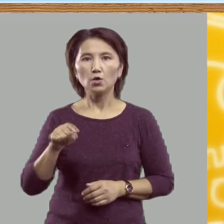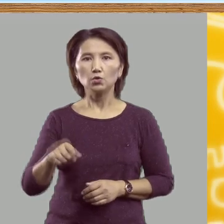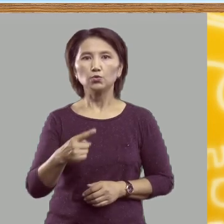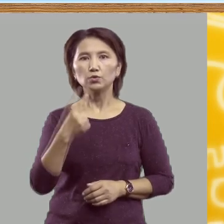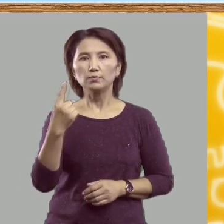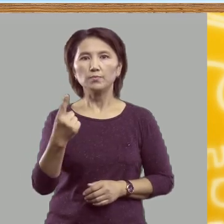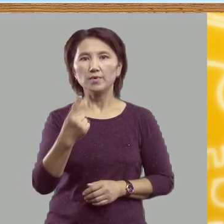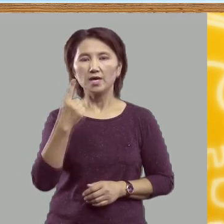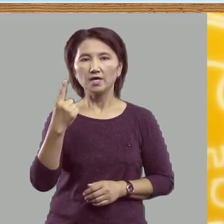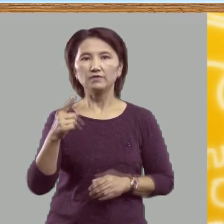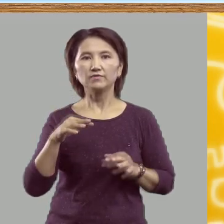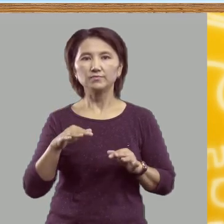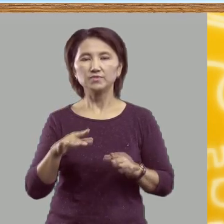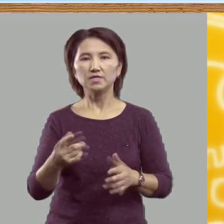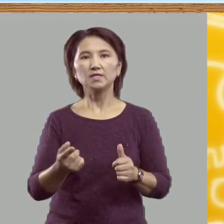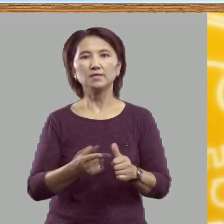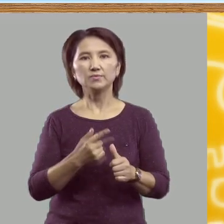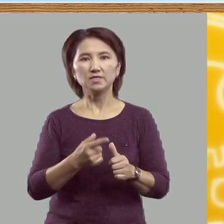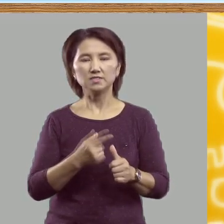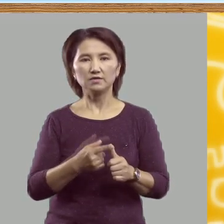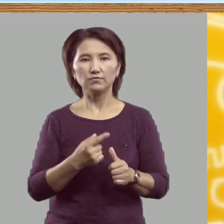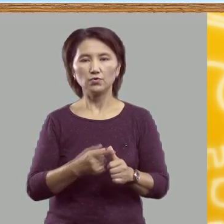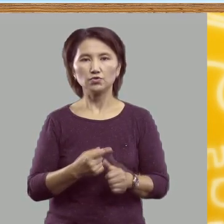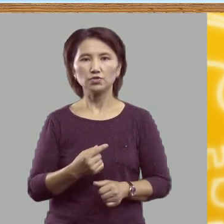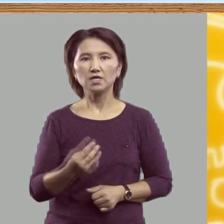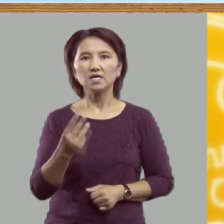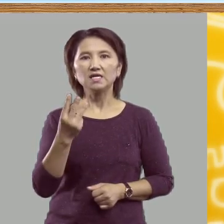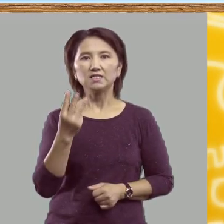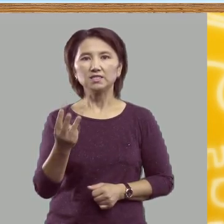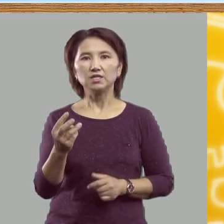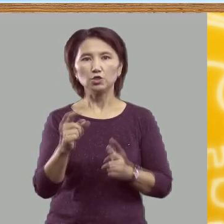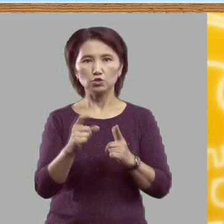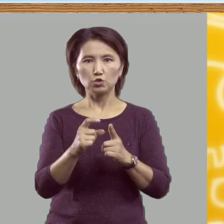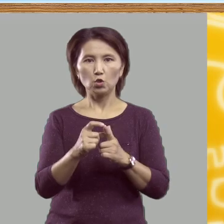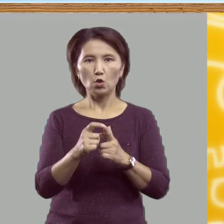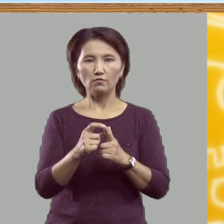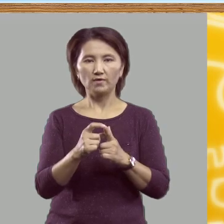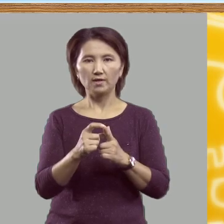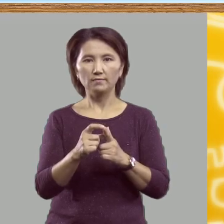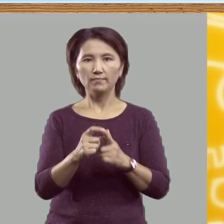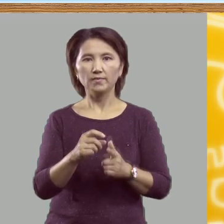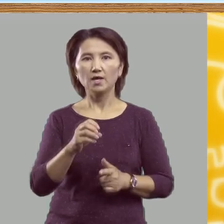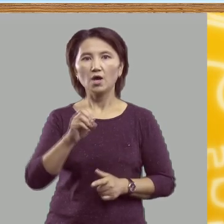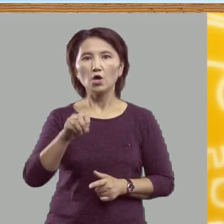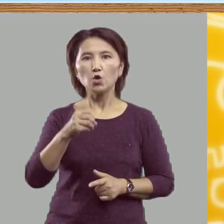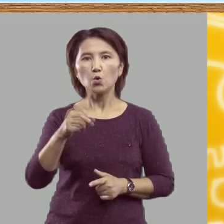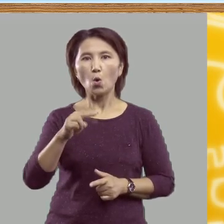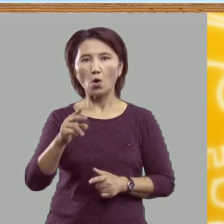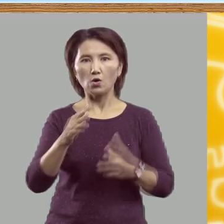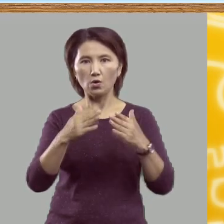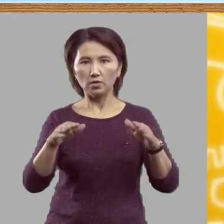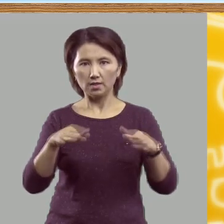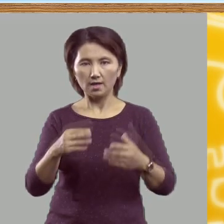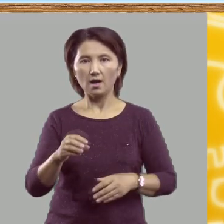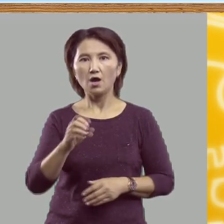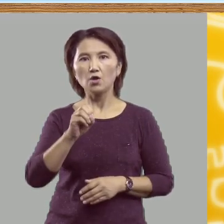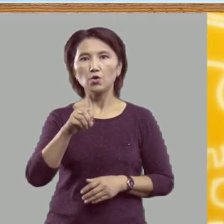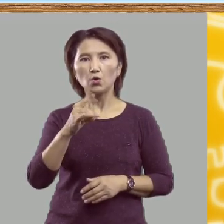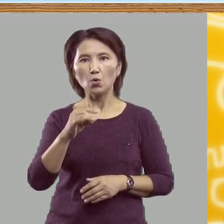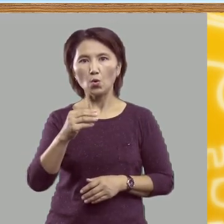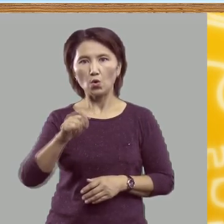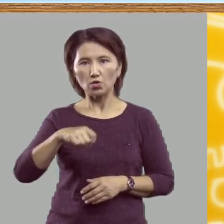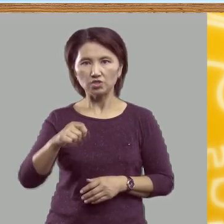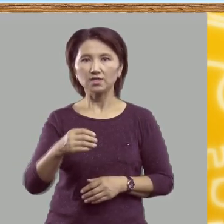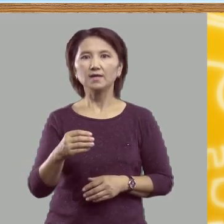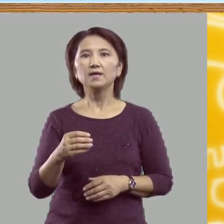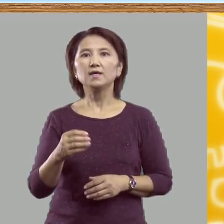первым делом назовёшь три слова. Ёлка, Ёрш и